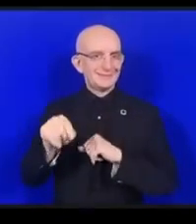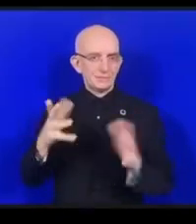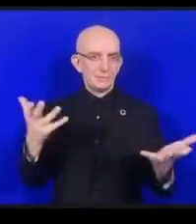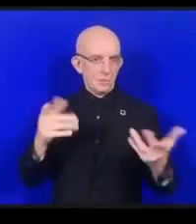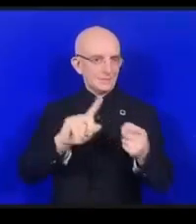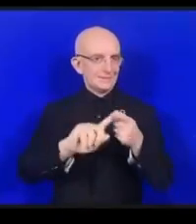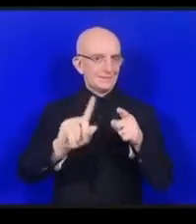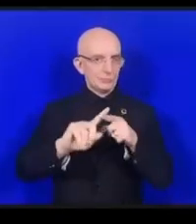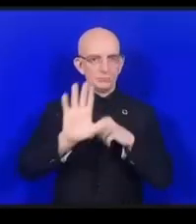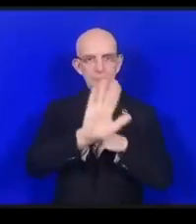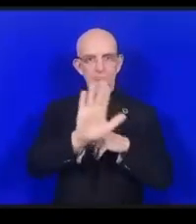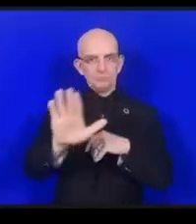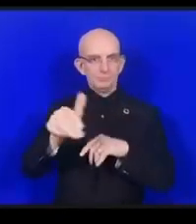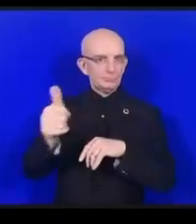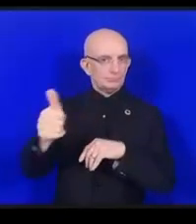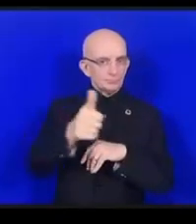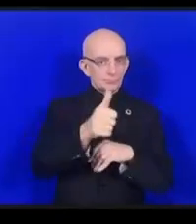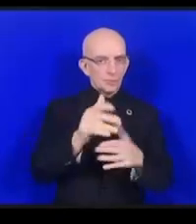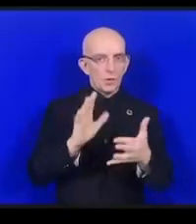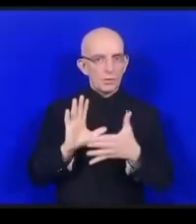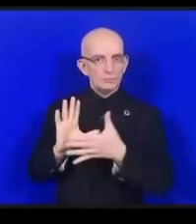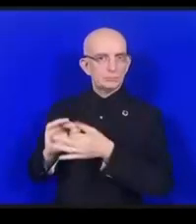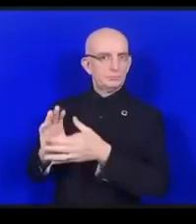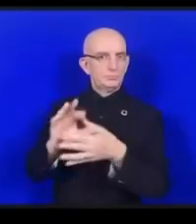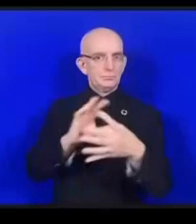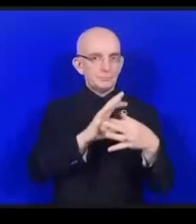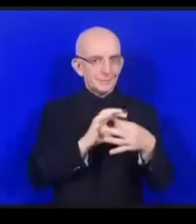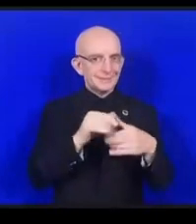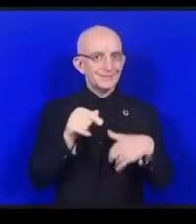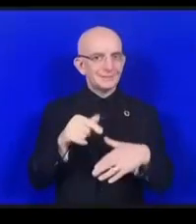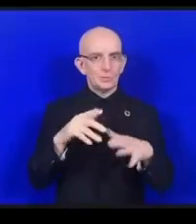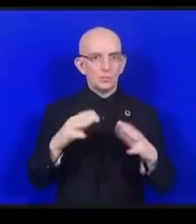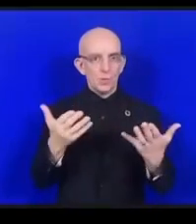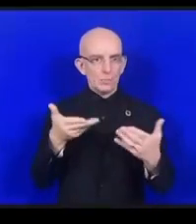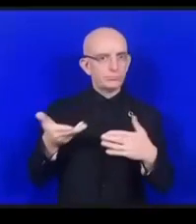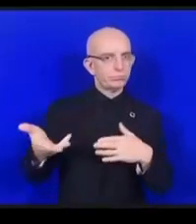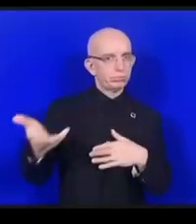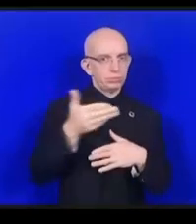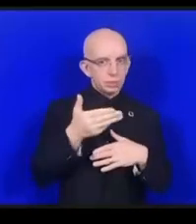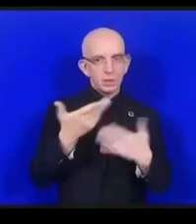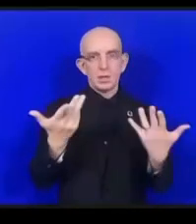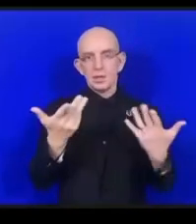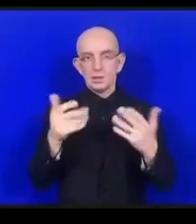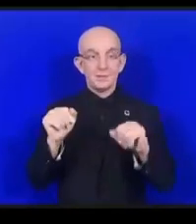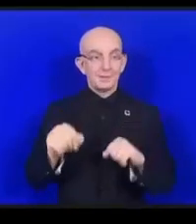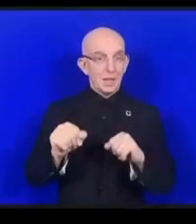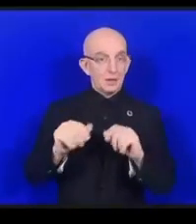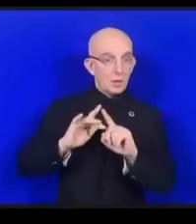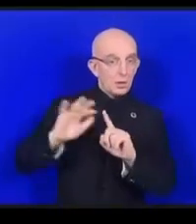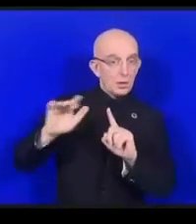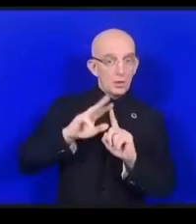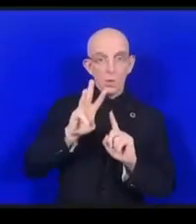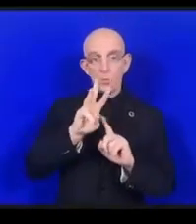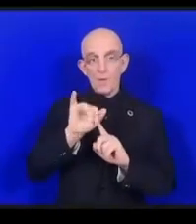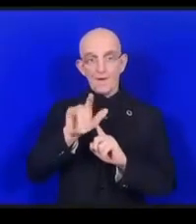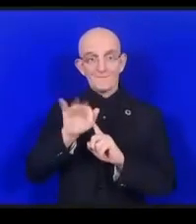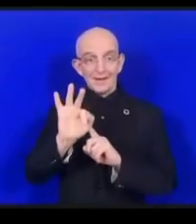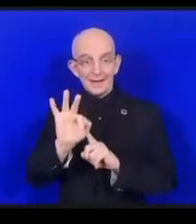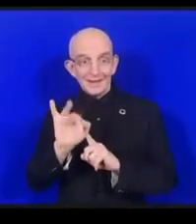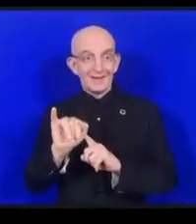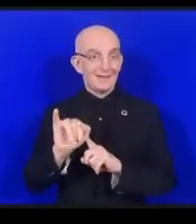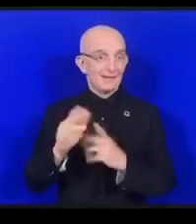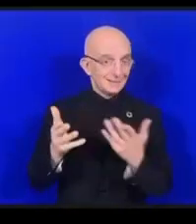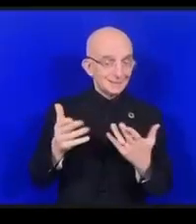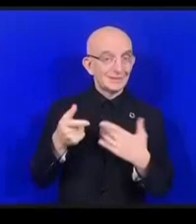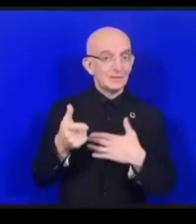ですからそのスタンダードが違うわけですそれから他のスタンダードというのもたくさんあって非常に複